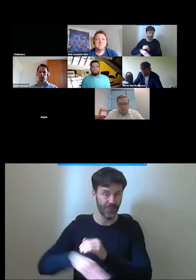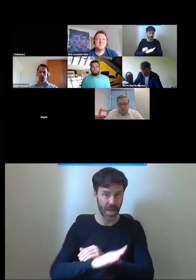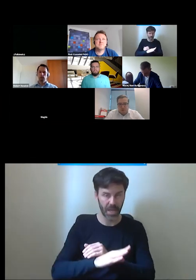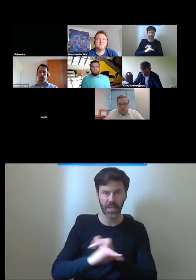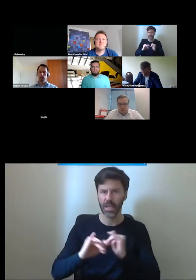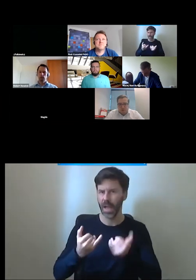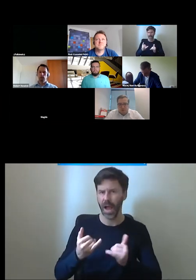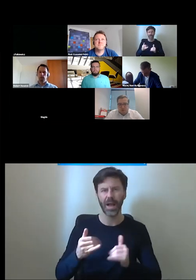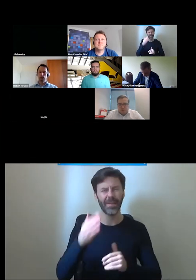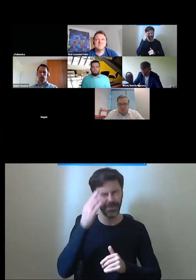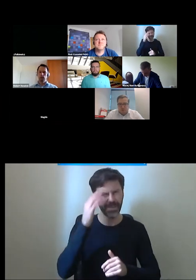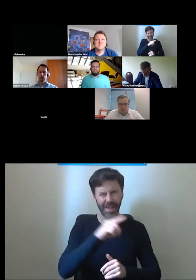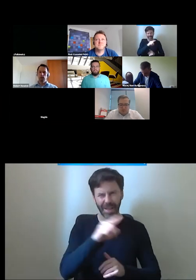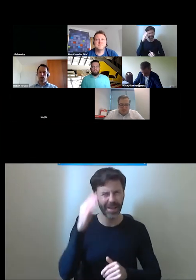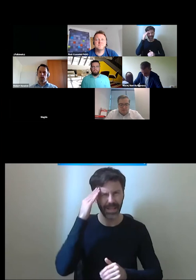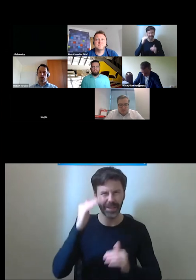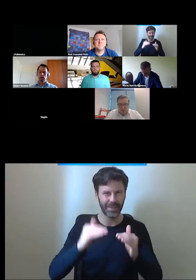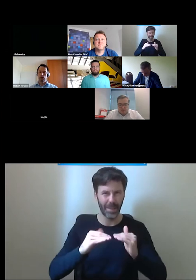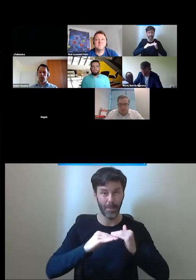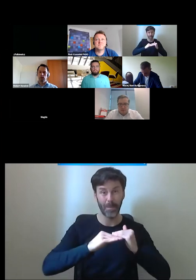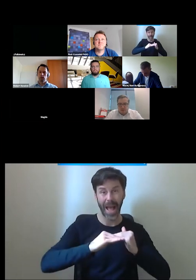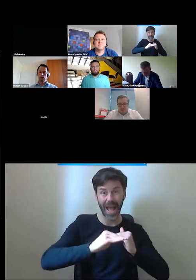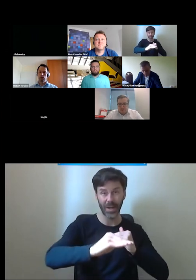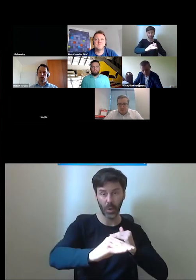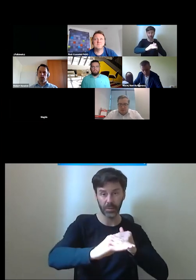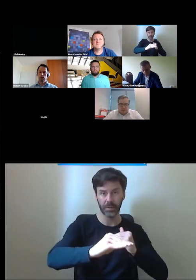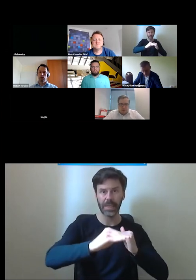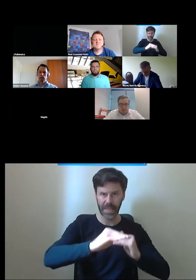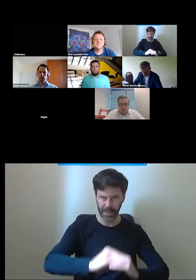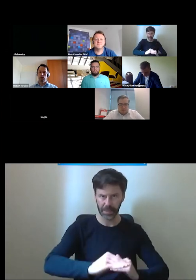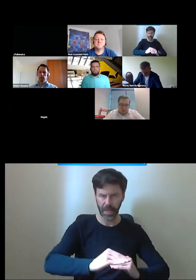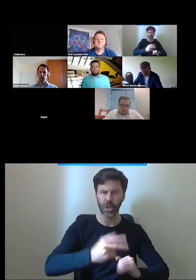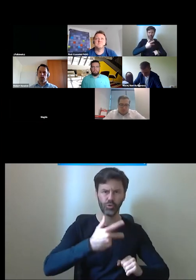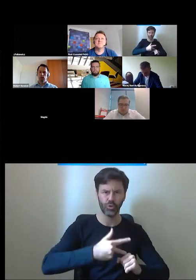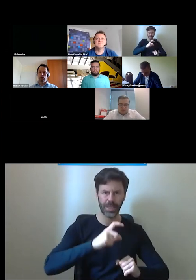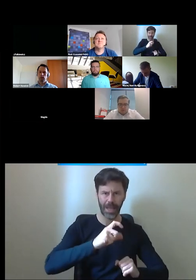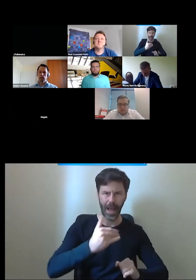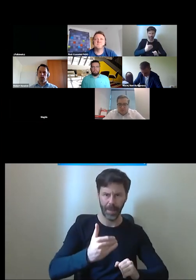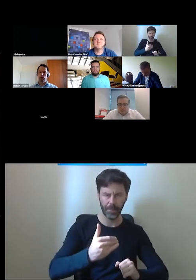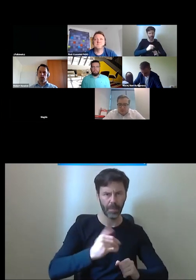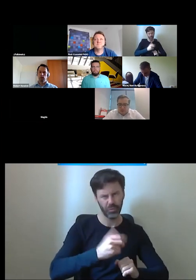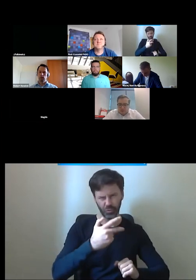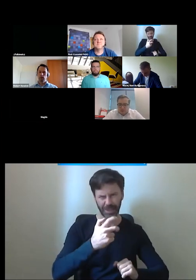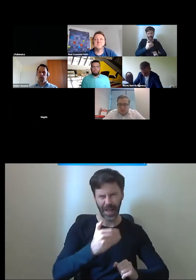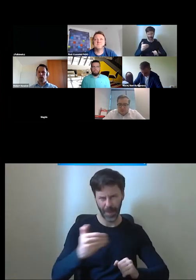wysokości peronów niskie i wysokie niskie 30 centymetrów czy 300 milimetrów